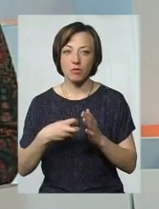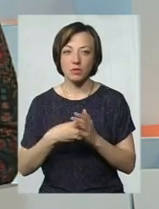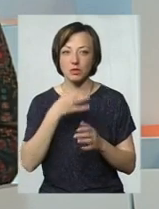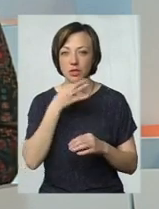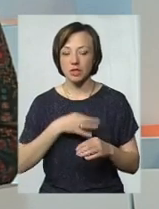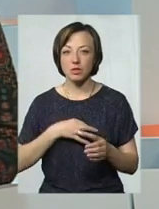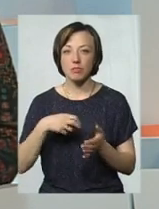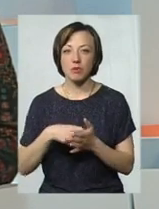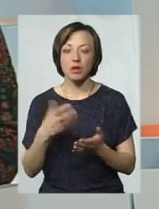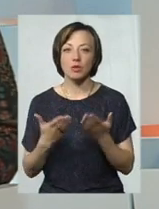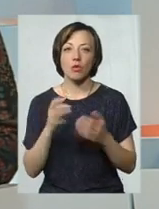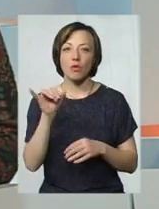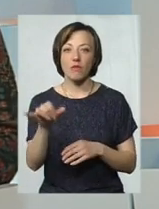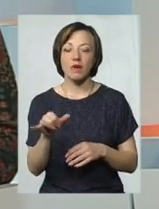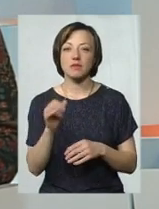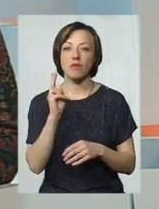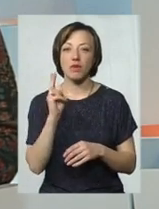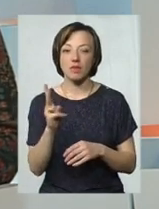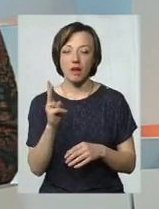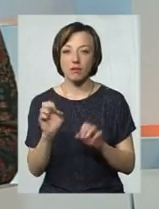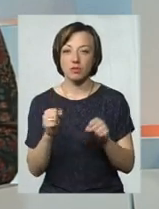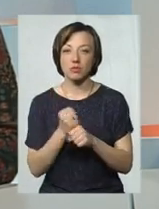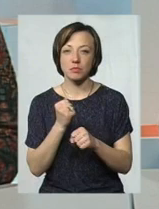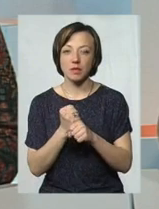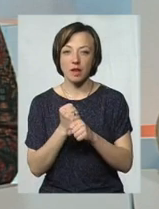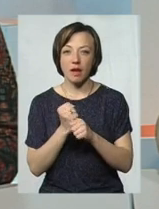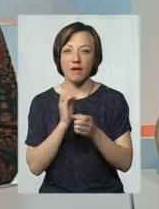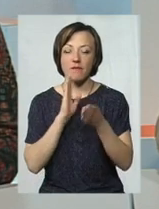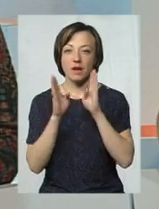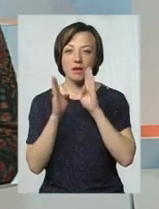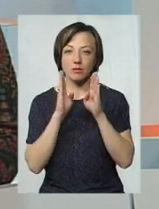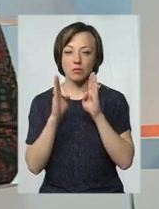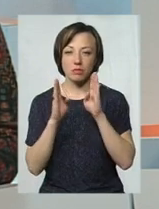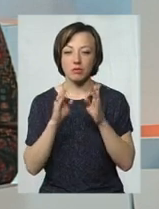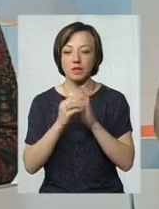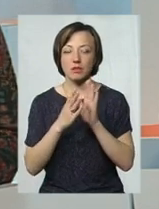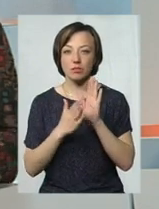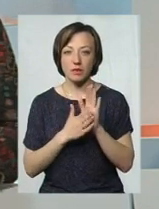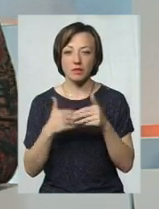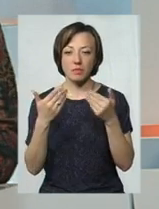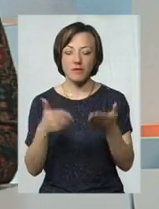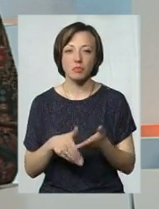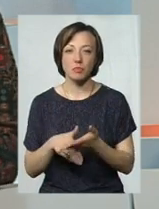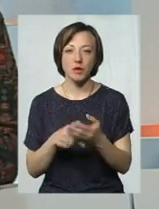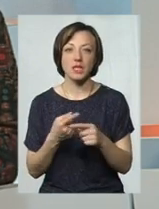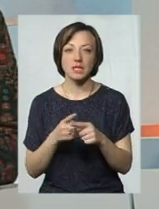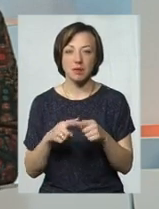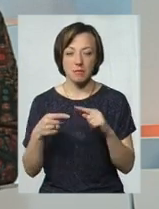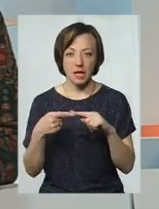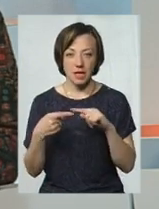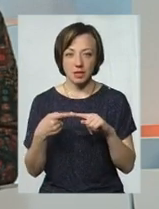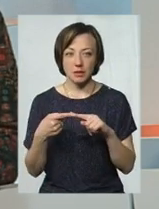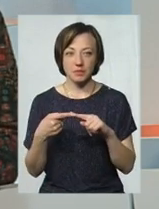вашу почту. Якщо у сторінка ВКонтакті, можете зайти на Фейсбук до нас там та зареєструватися, ми вам допоможемо. Тобто це, по-перше,